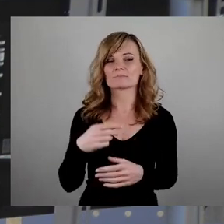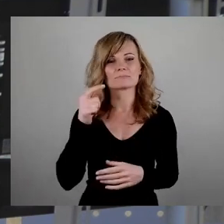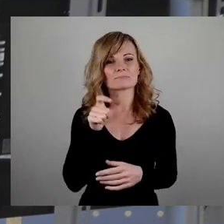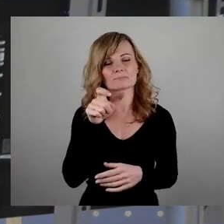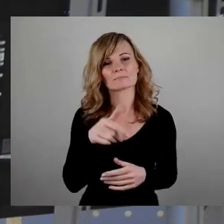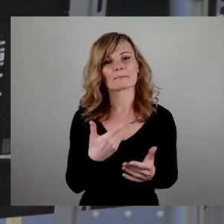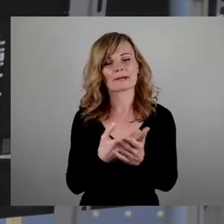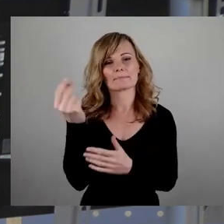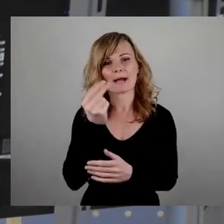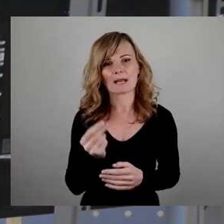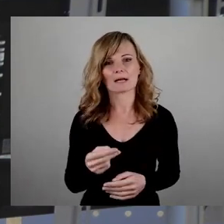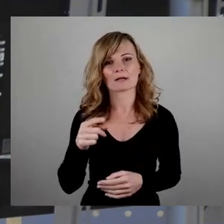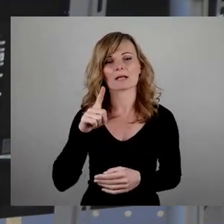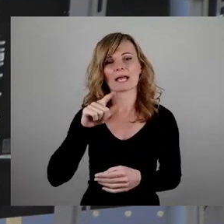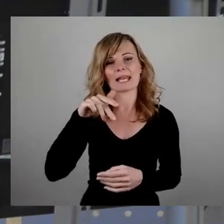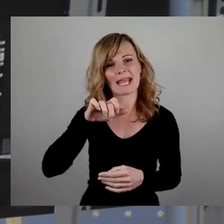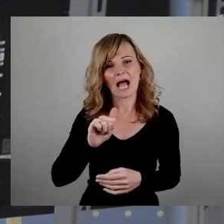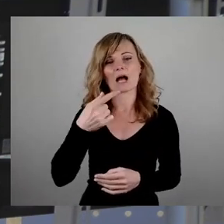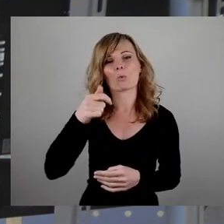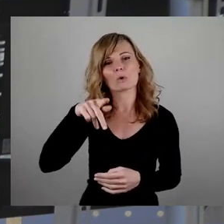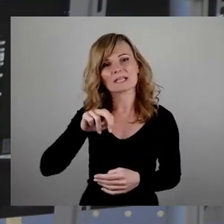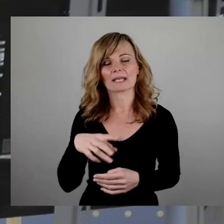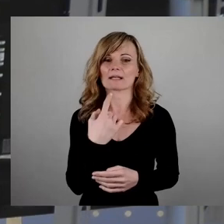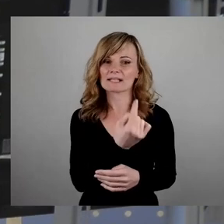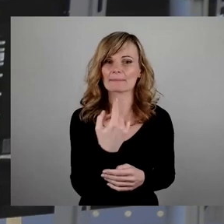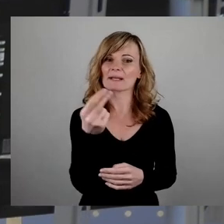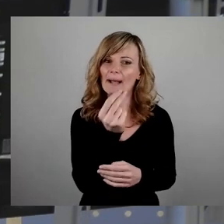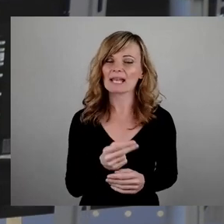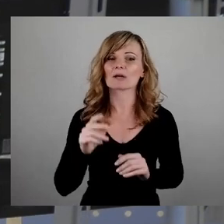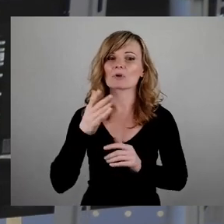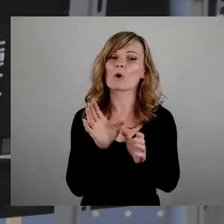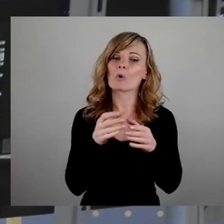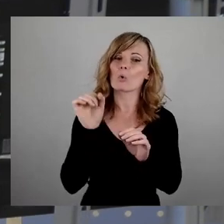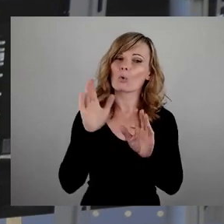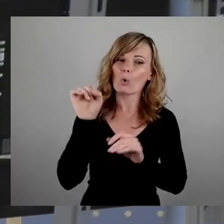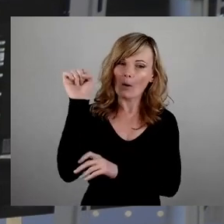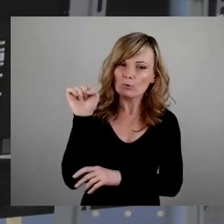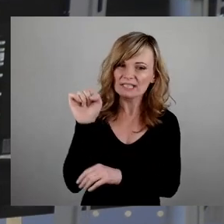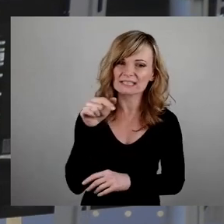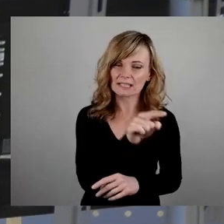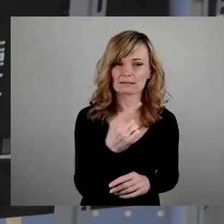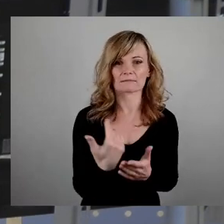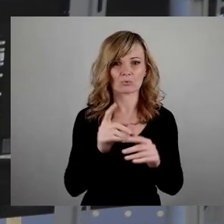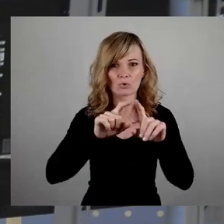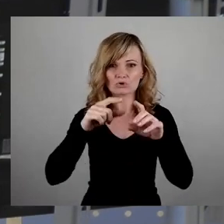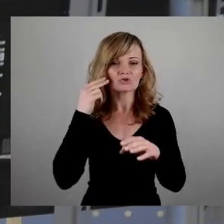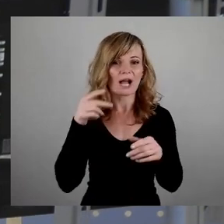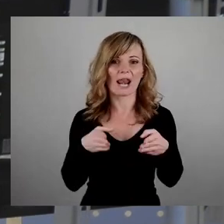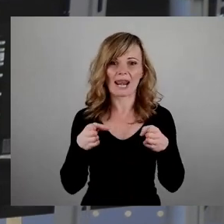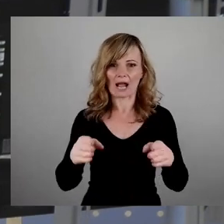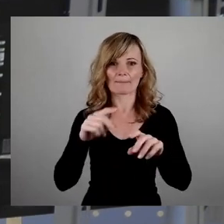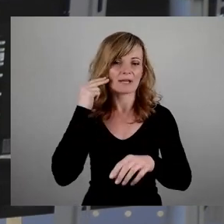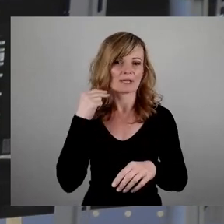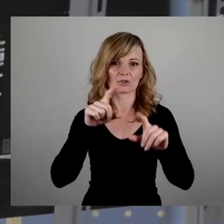Malerin und Kommunistin Lea Grundig. Das ist der Erhalt von Dresden als sicherer Hafen. Das